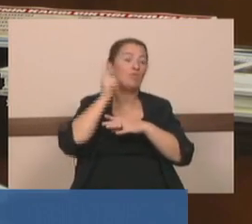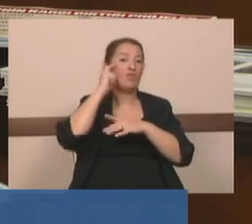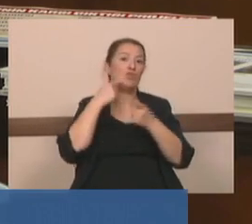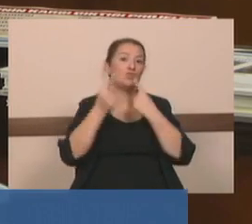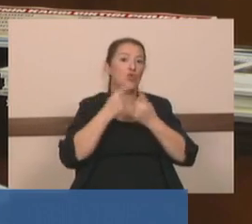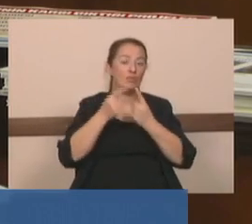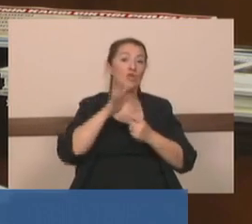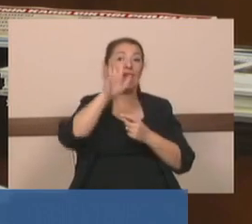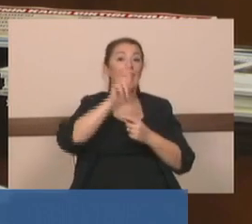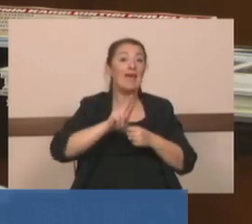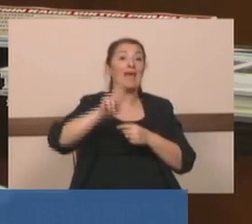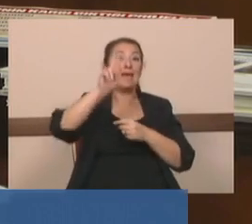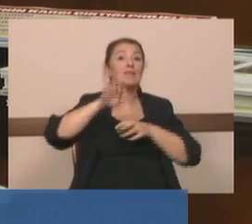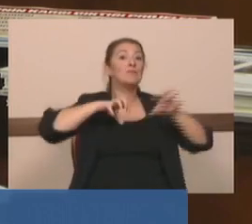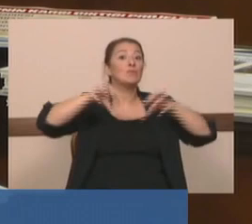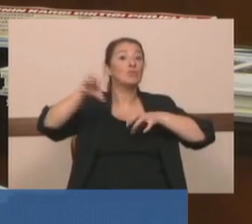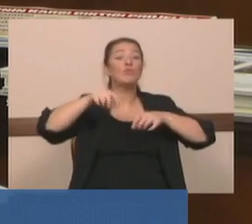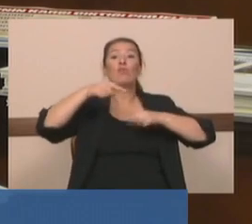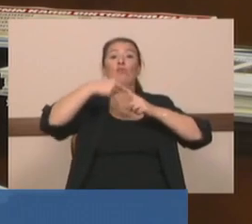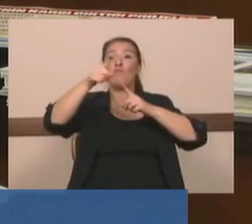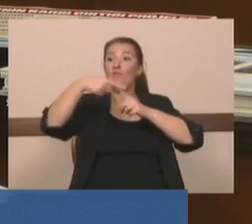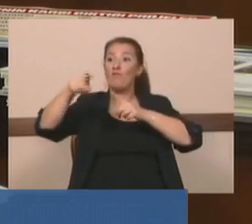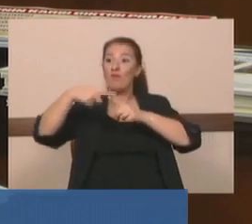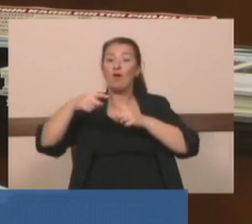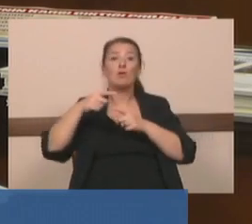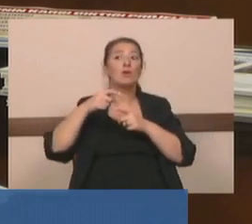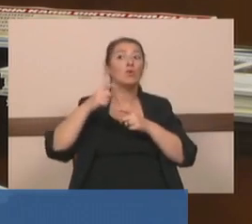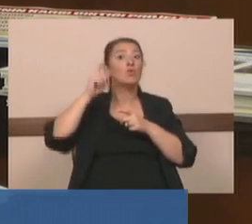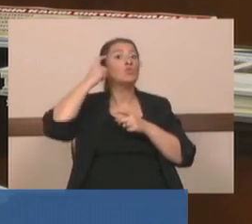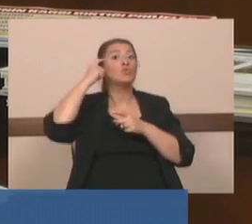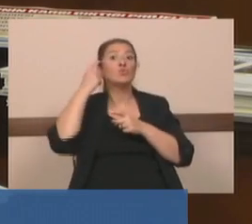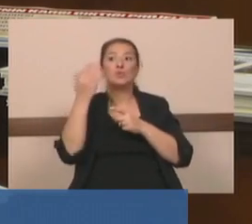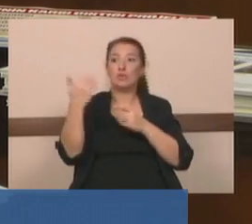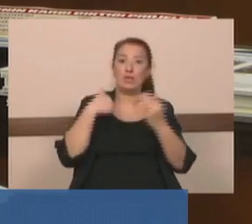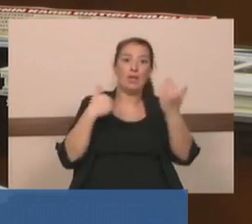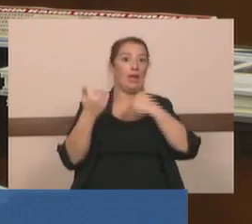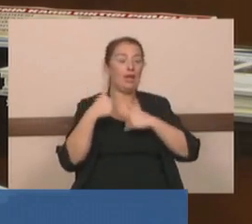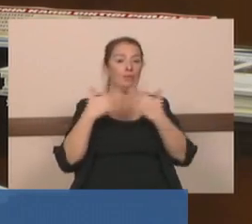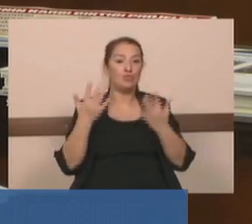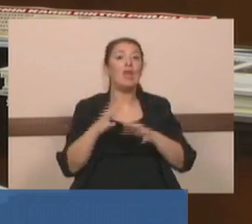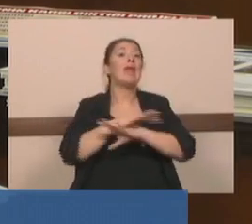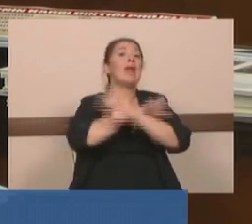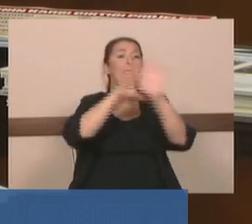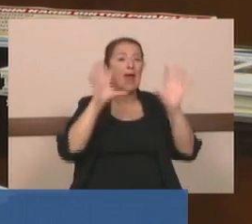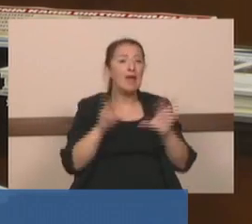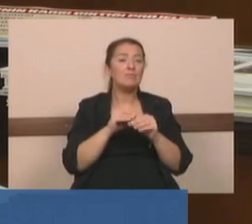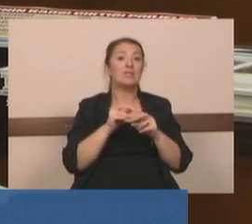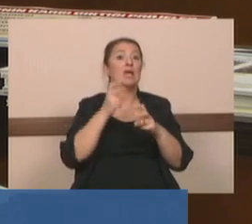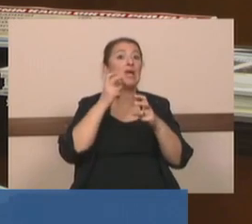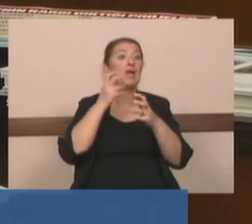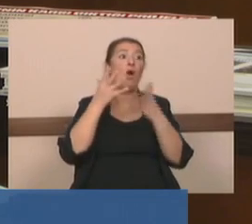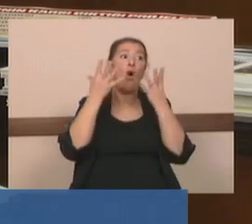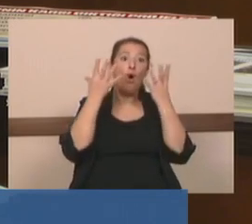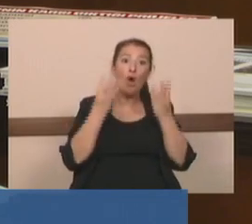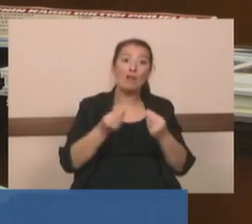kurumdan, farklı kurumlardan, paydaşlarından analizler getirmişler. Ve hepsi muhtemel riskler, muhtemel